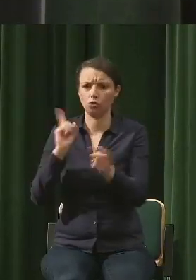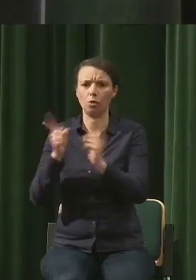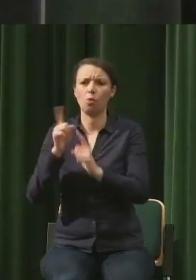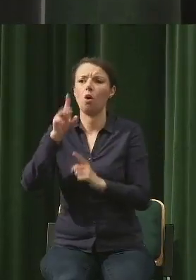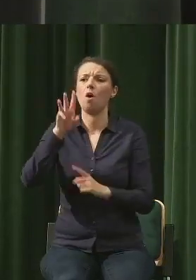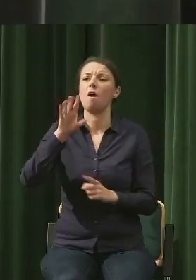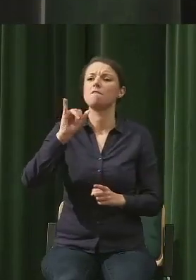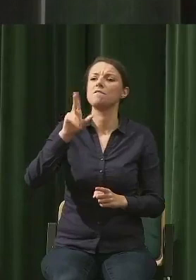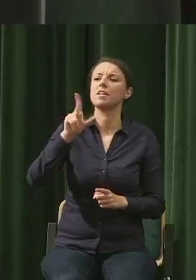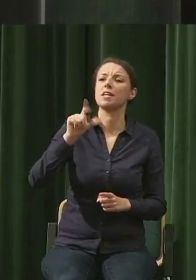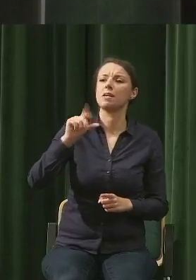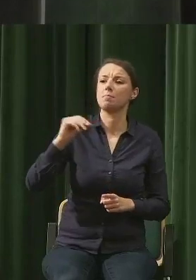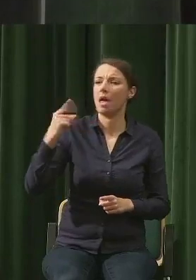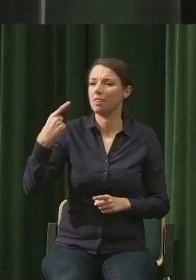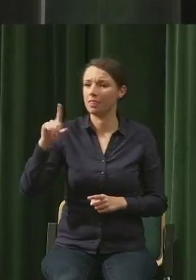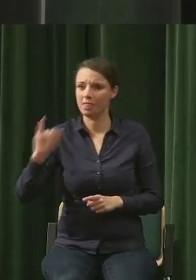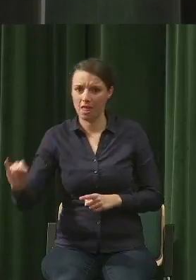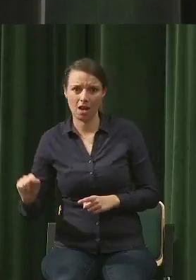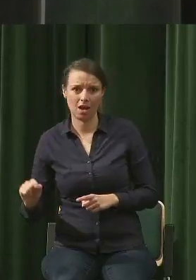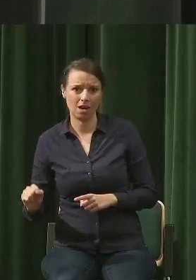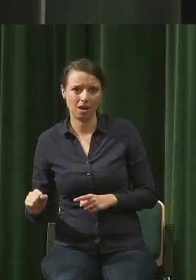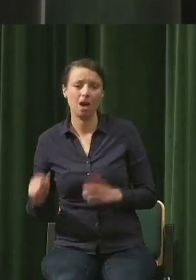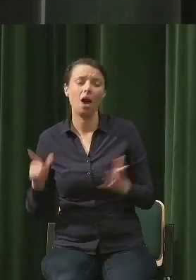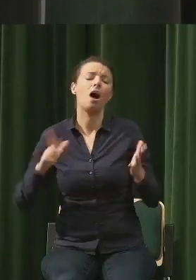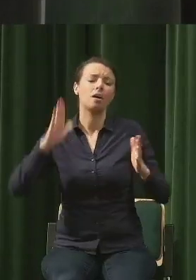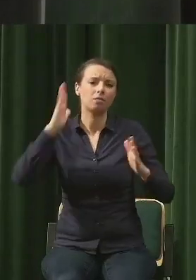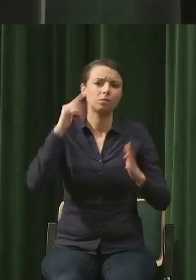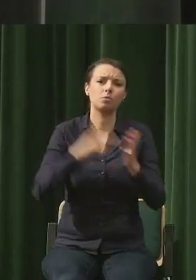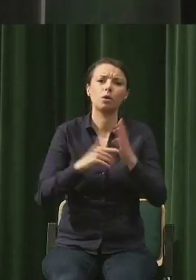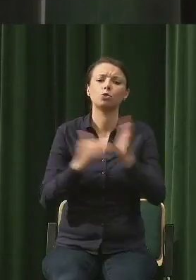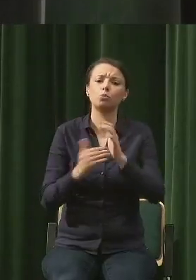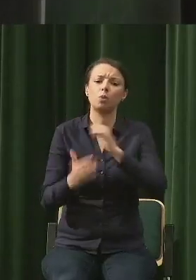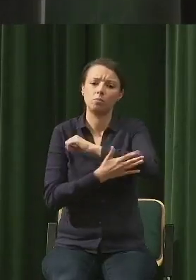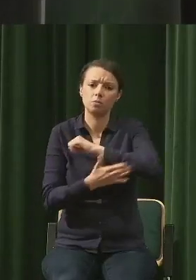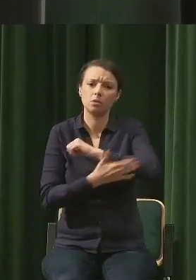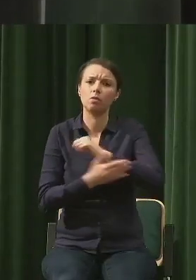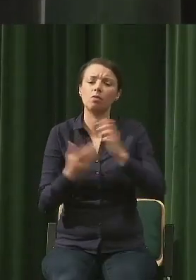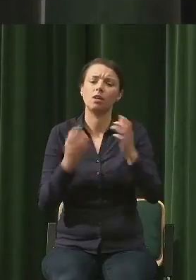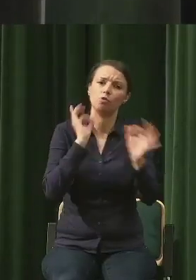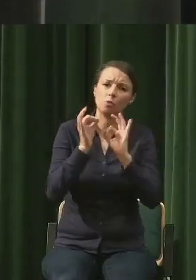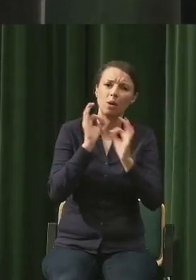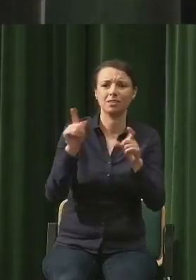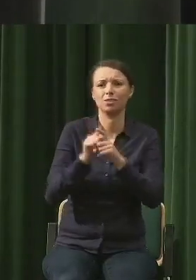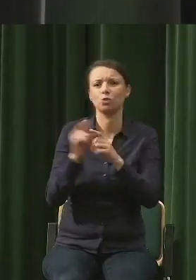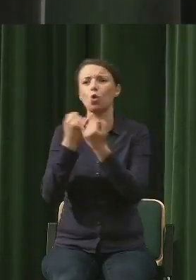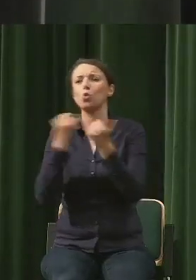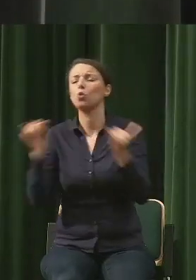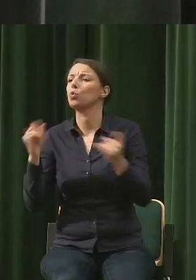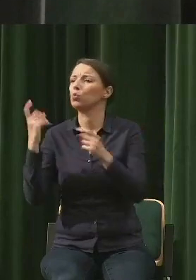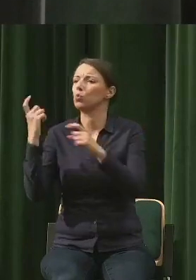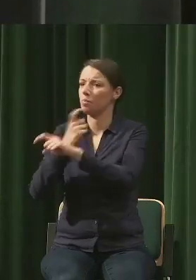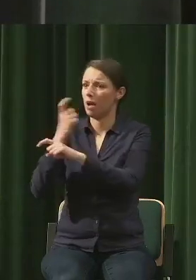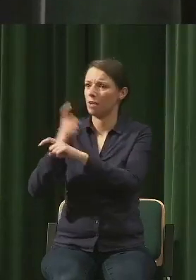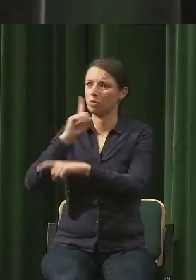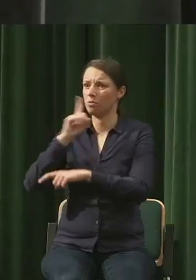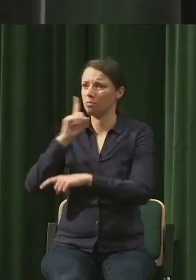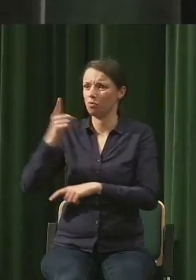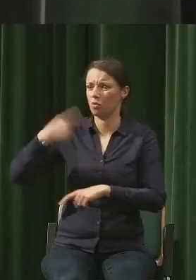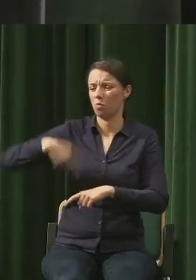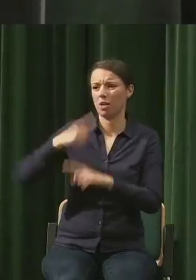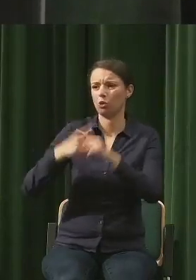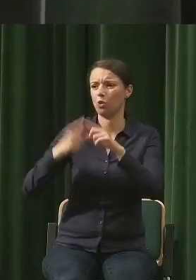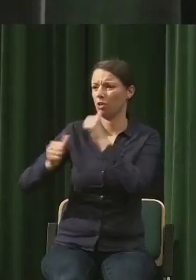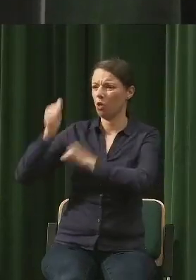całym świecie oczywiście, ale my jesteśmy w stosunku do wielu krajów jeszcze mocno do tyłu. Potrzebujemy fundamentalnej zmiany edukacji,